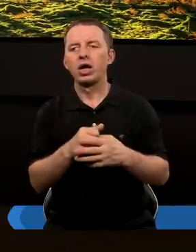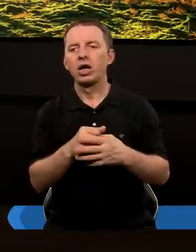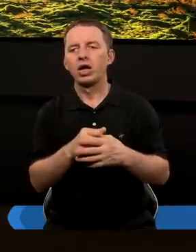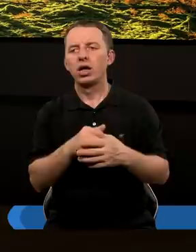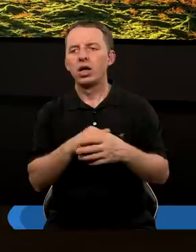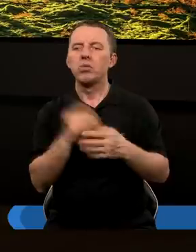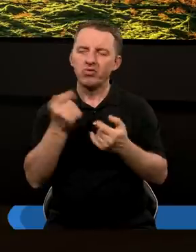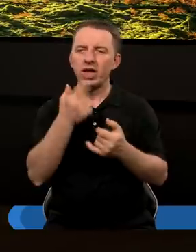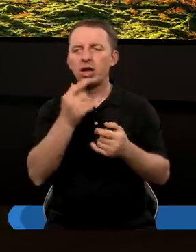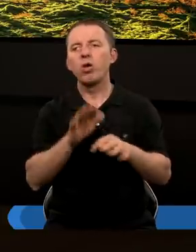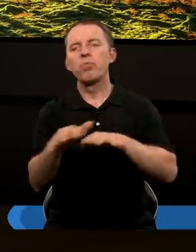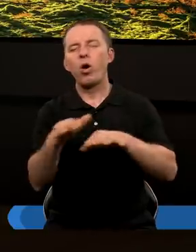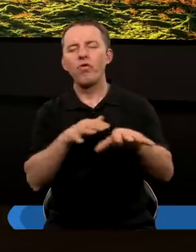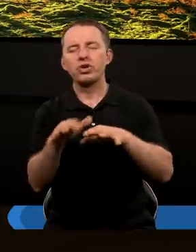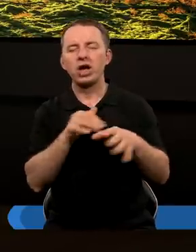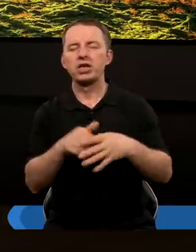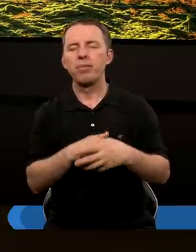w takim języku powszednim.